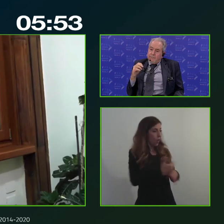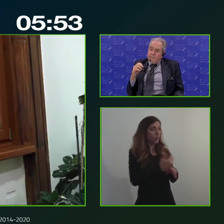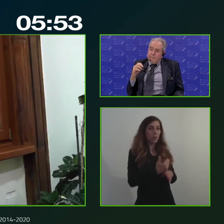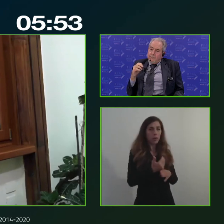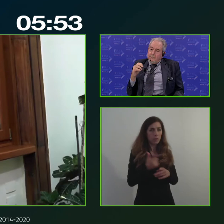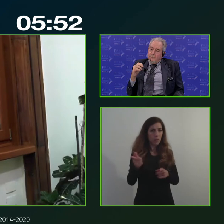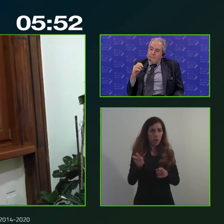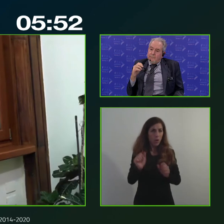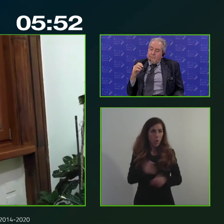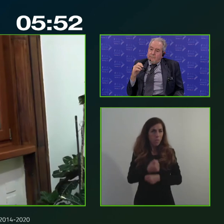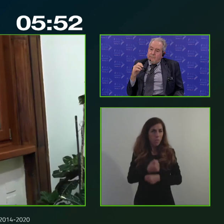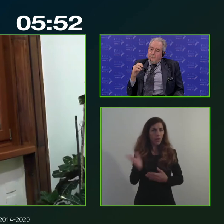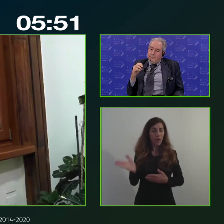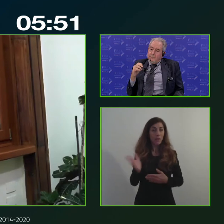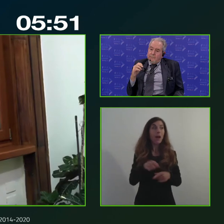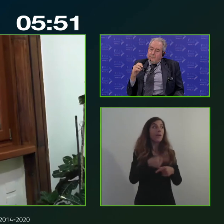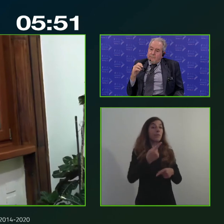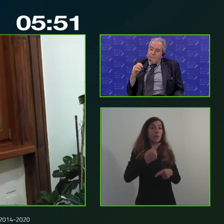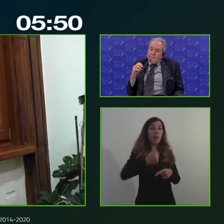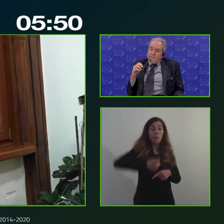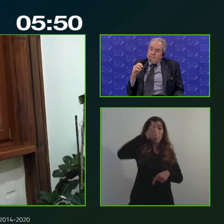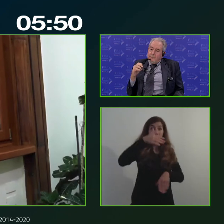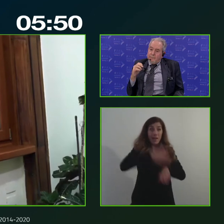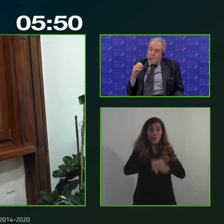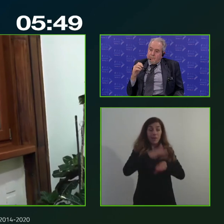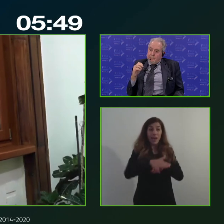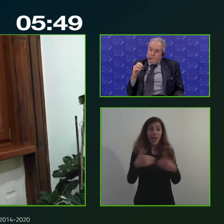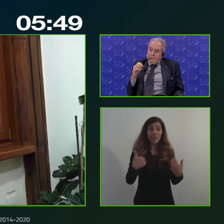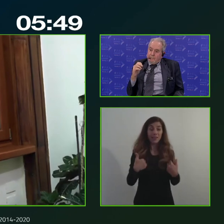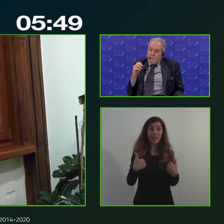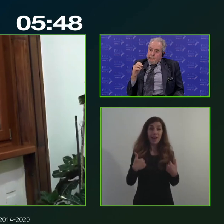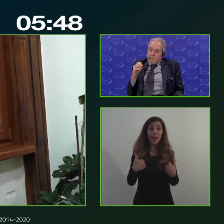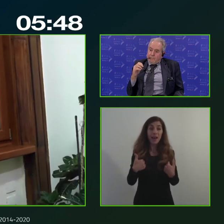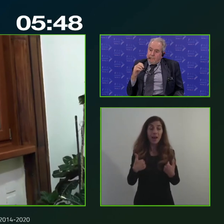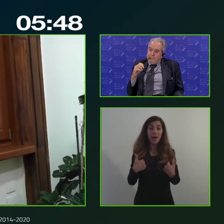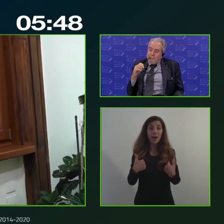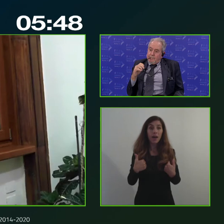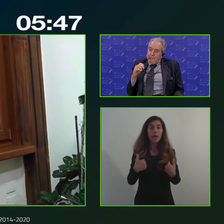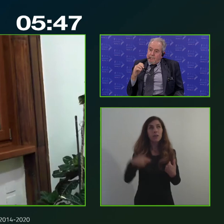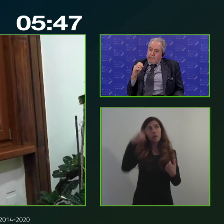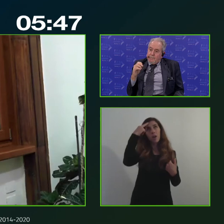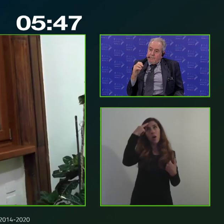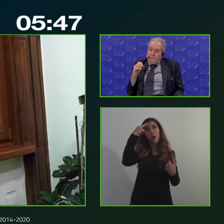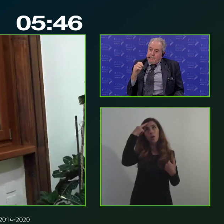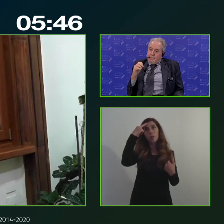diciamo questa esperienza la prima diciamo il momento in cui mi ricordo era